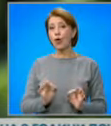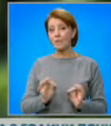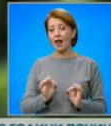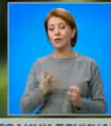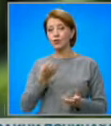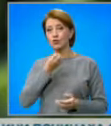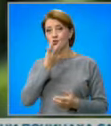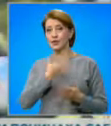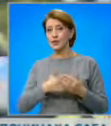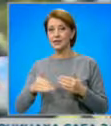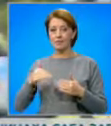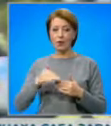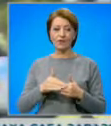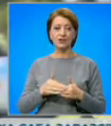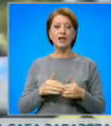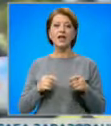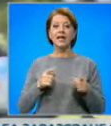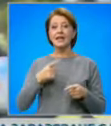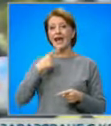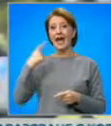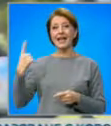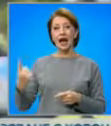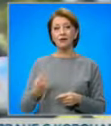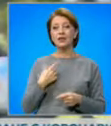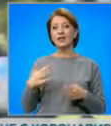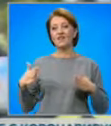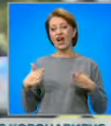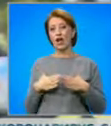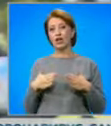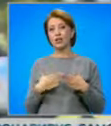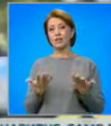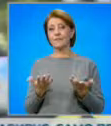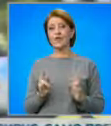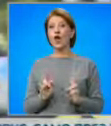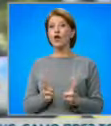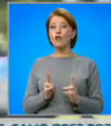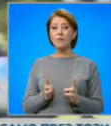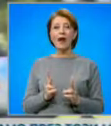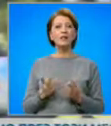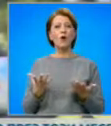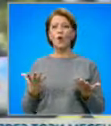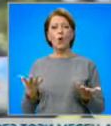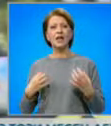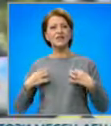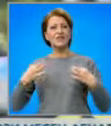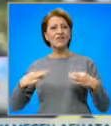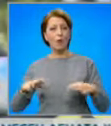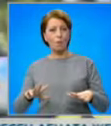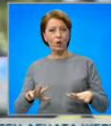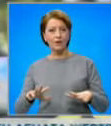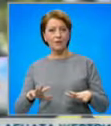са повече. Те бяха, де-факто, една година в къщи. Естествено, че сега, когато вече са свободни,